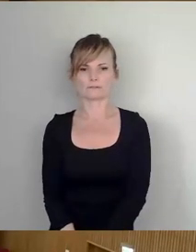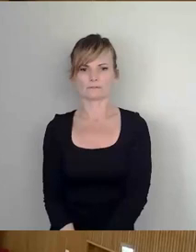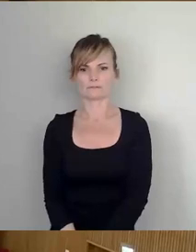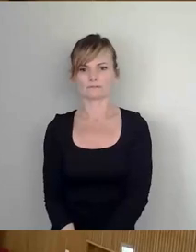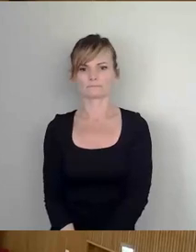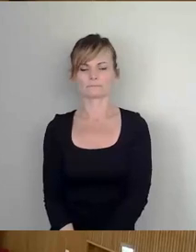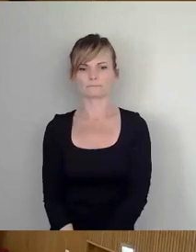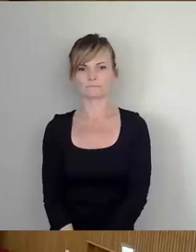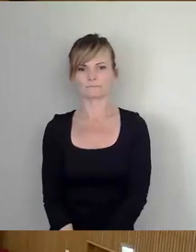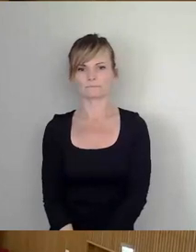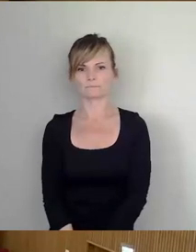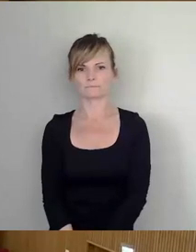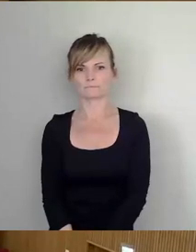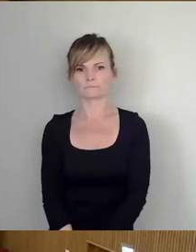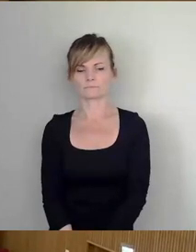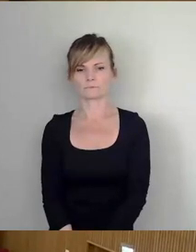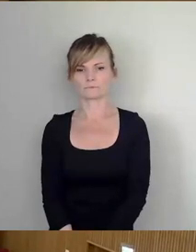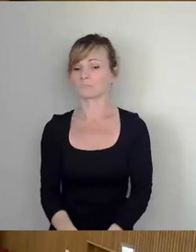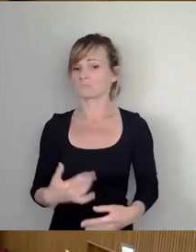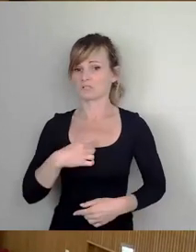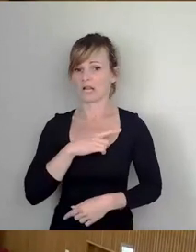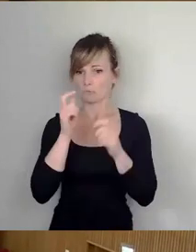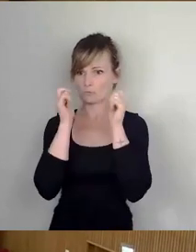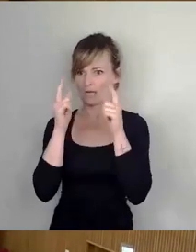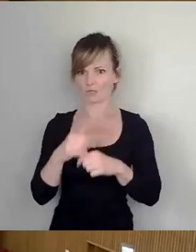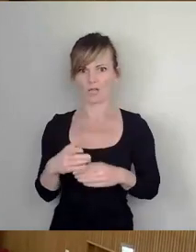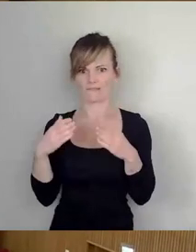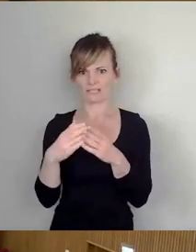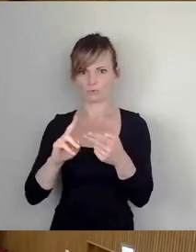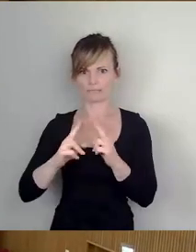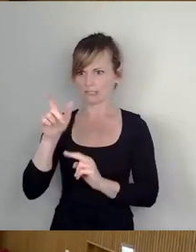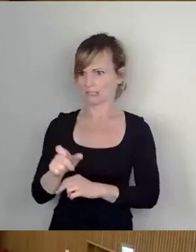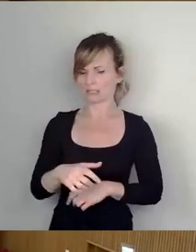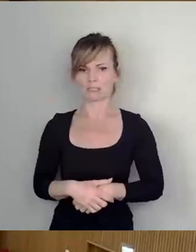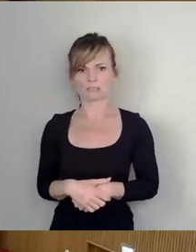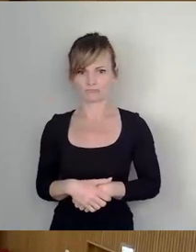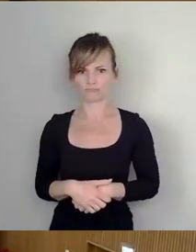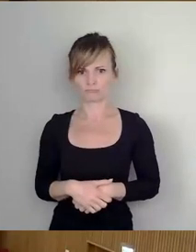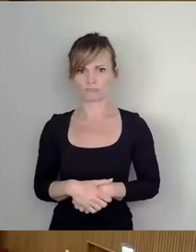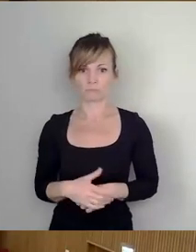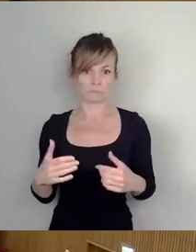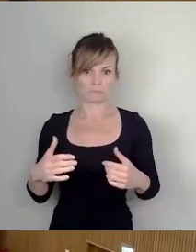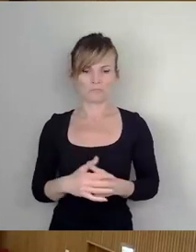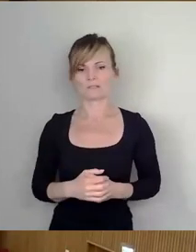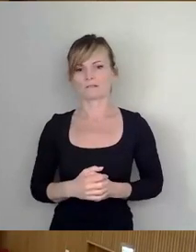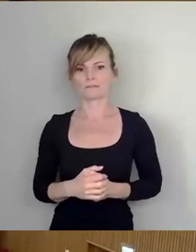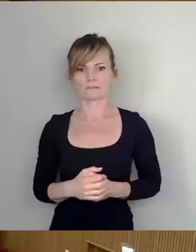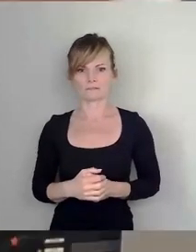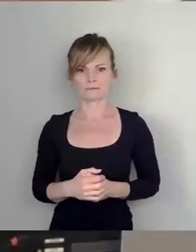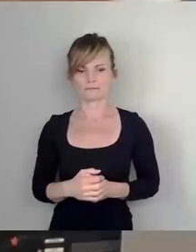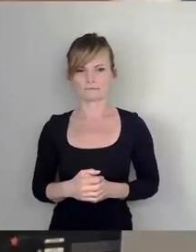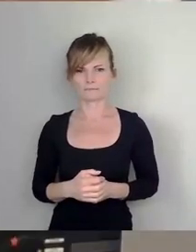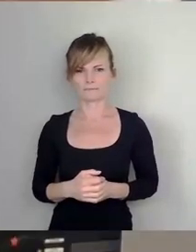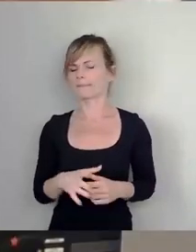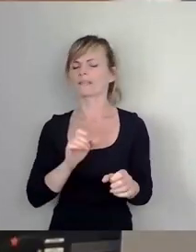Ja, also das überrascht mich jetzt einigermaßen von unserem Fraktionsmitglied. Aber vielleicht bleiben wir doch noch mal kurz beim